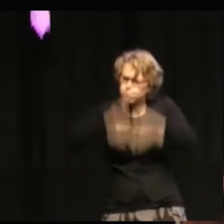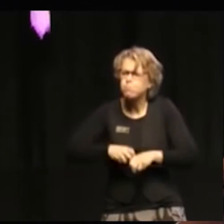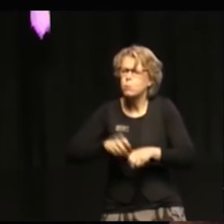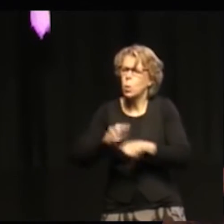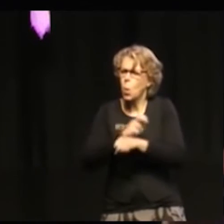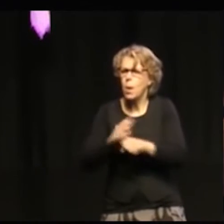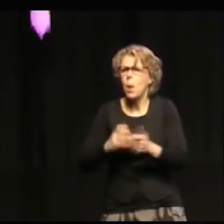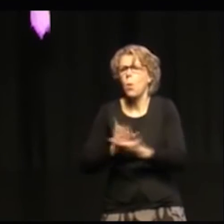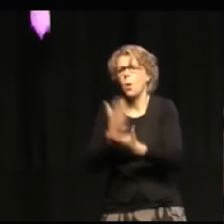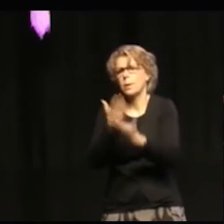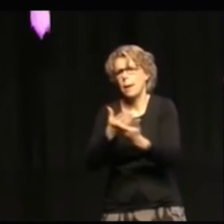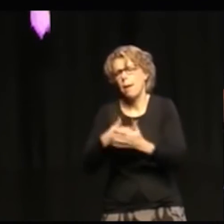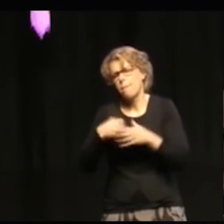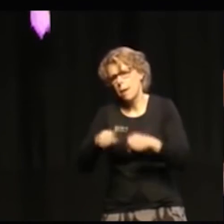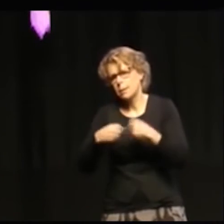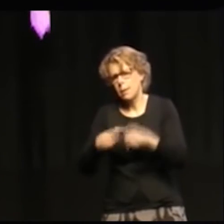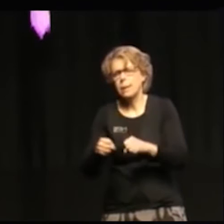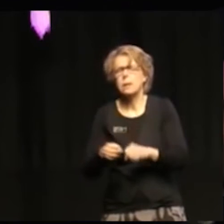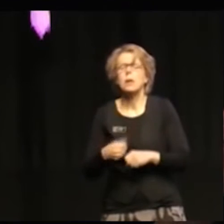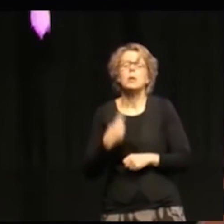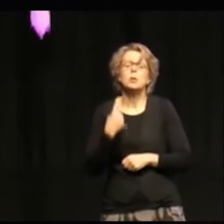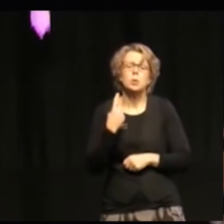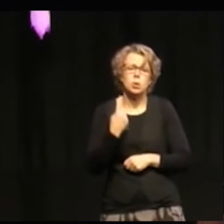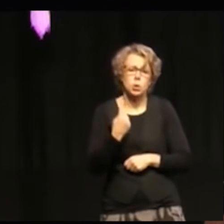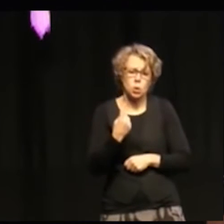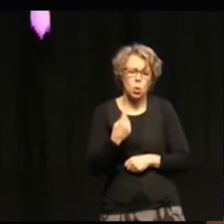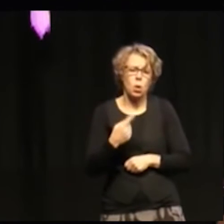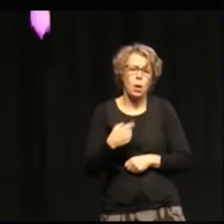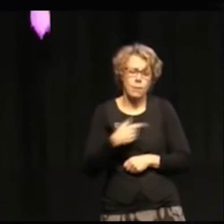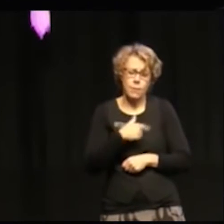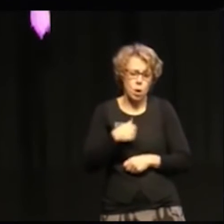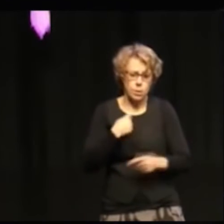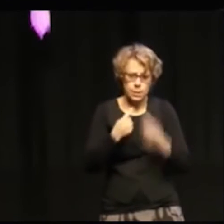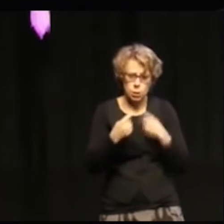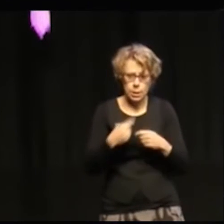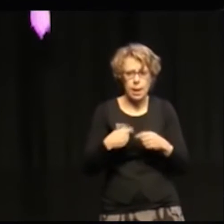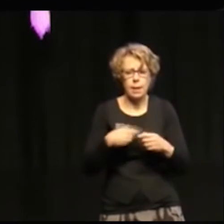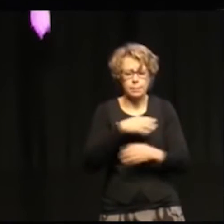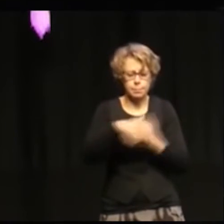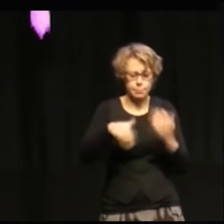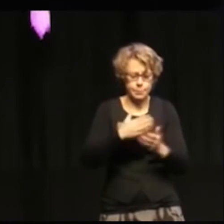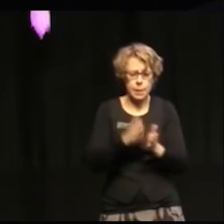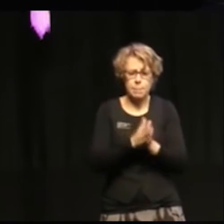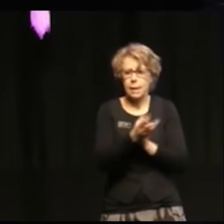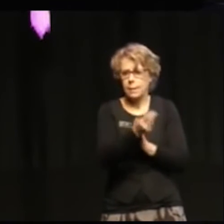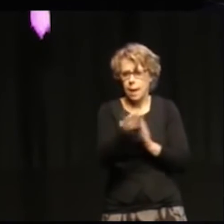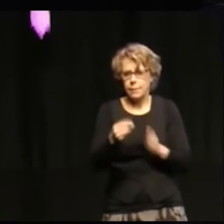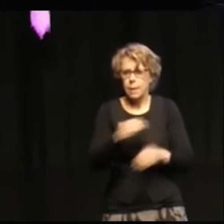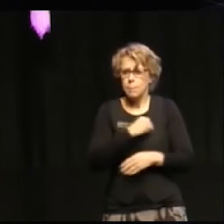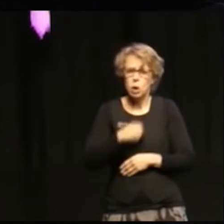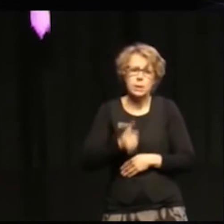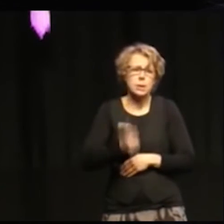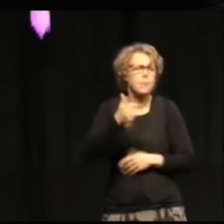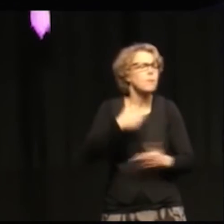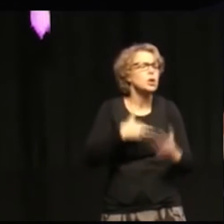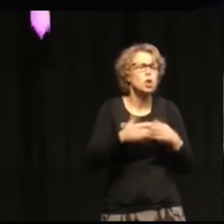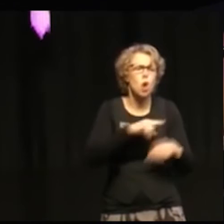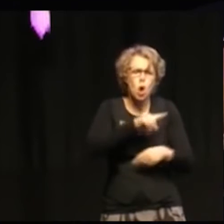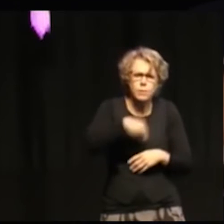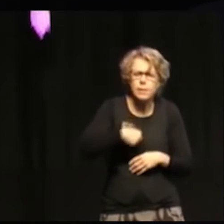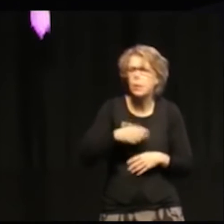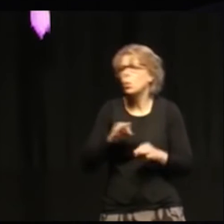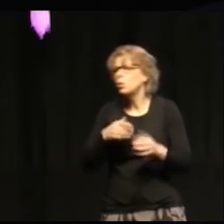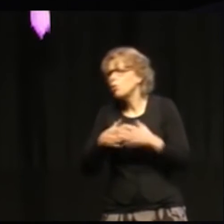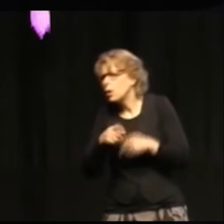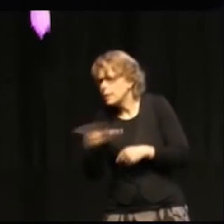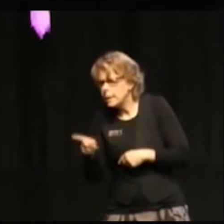varit bland andra myndighetschefer att diskutera, men vad gör vi? Hur går